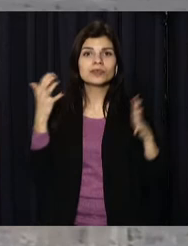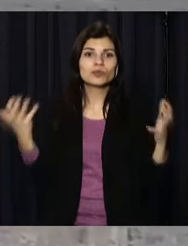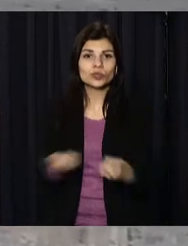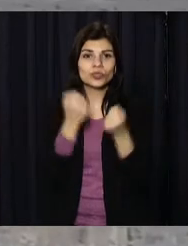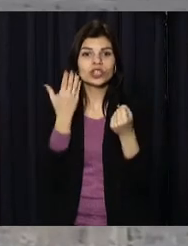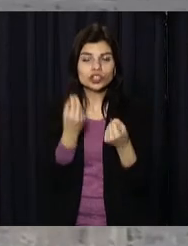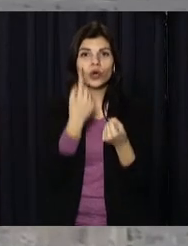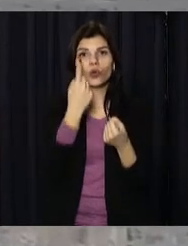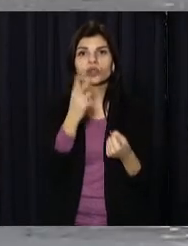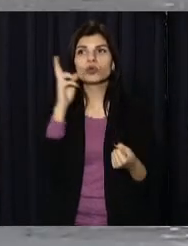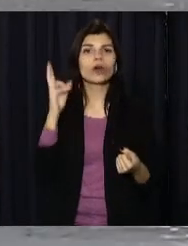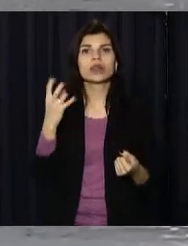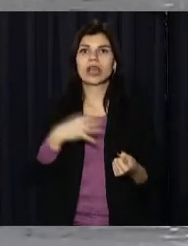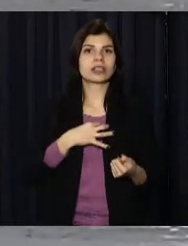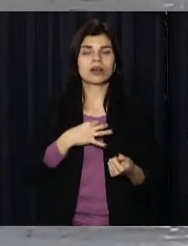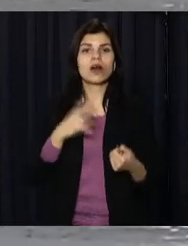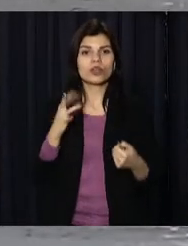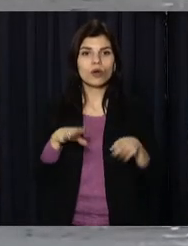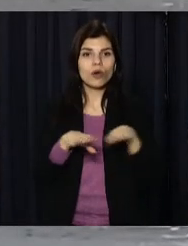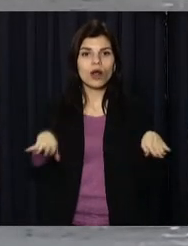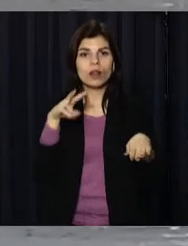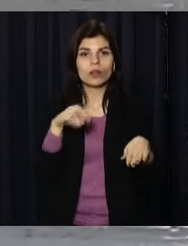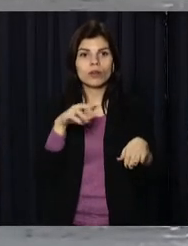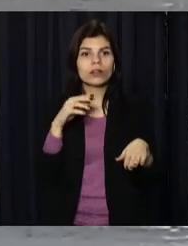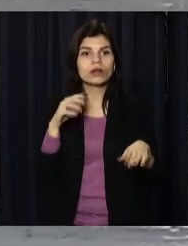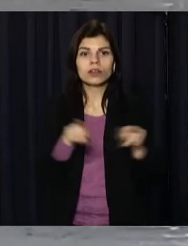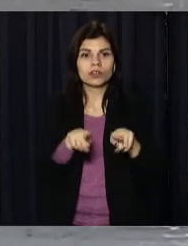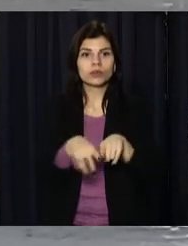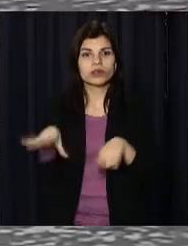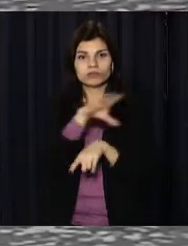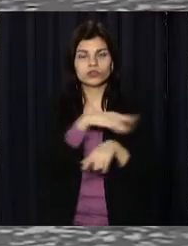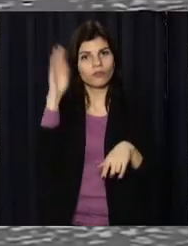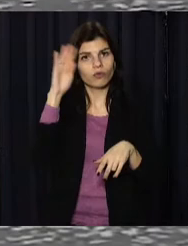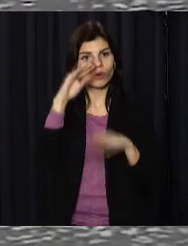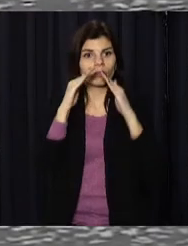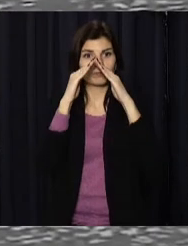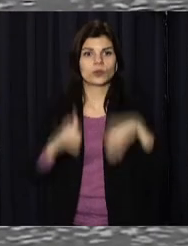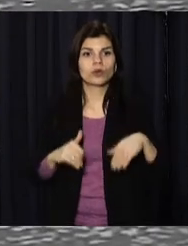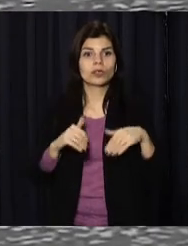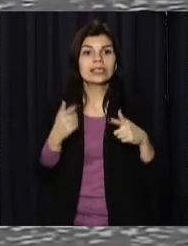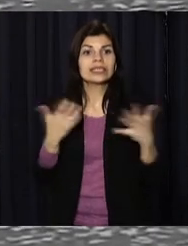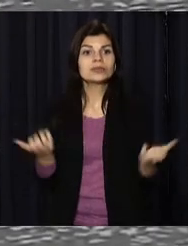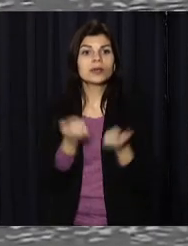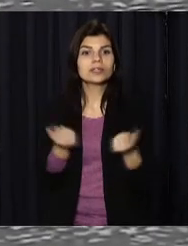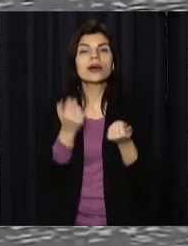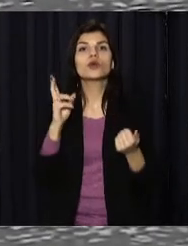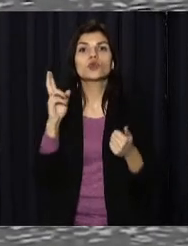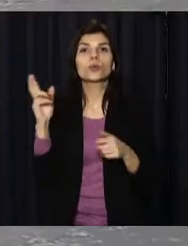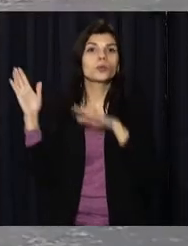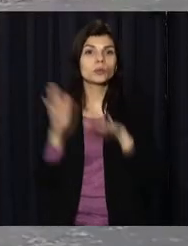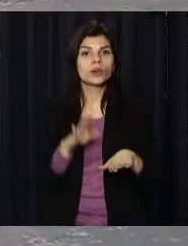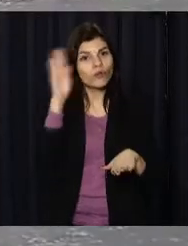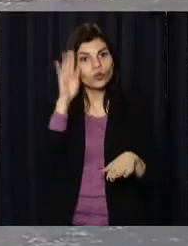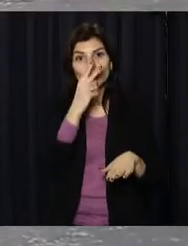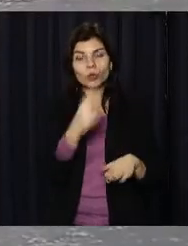патрульних. Кинувся на допомогу ще один небайдужий чоловік, але крихкий лід не витримав і всі опинилися у крижаній воді. Тож